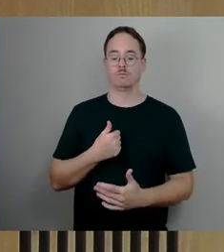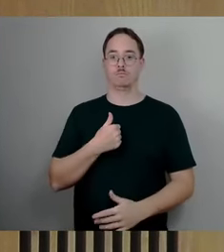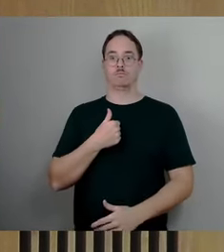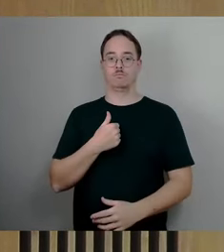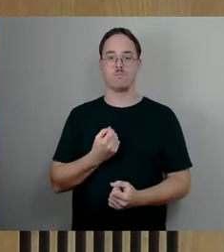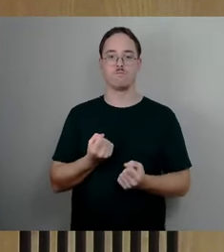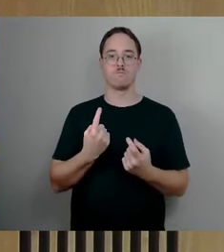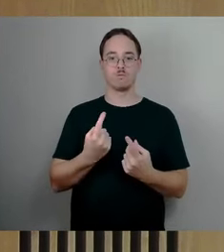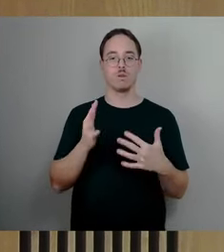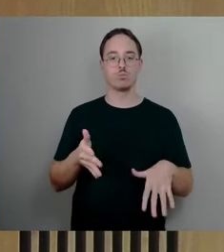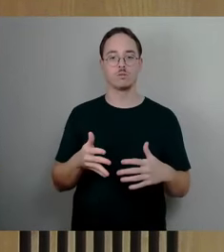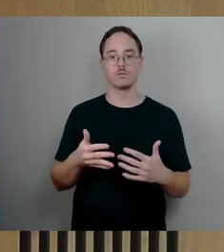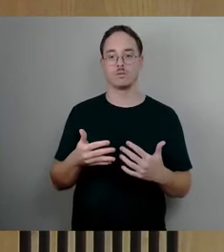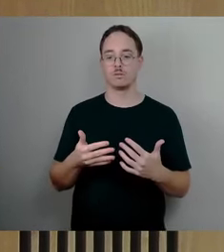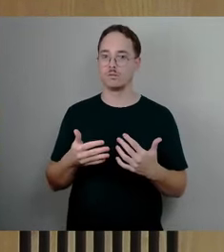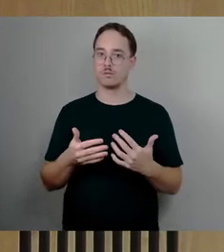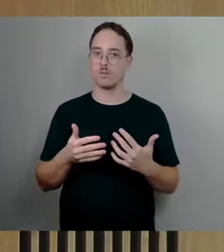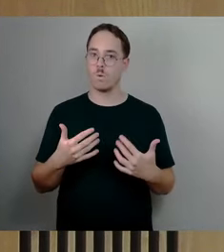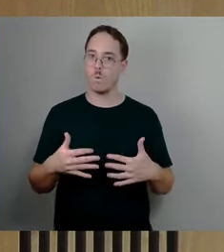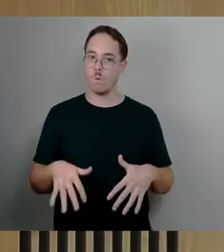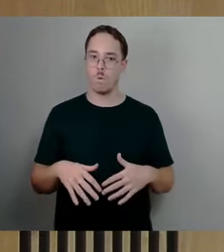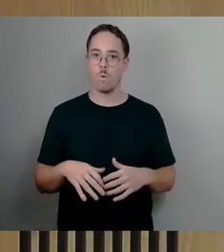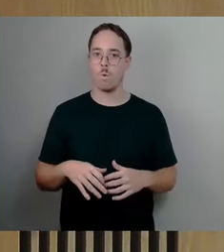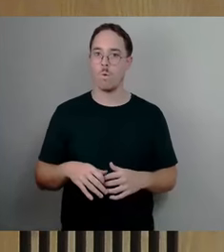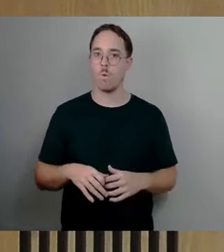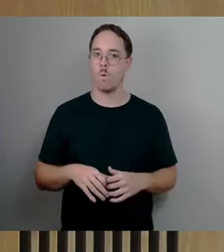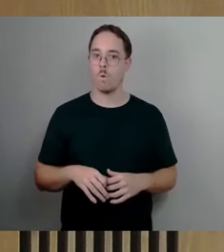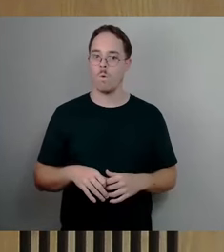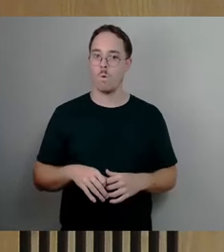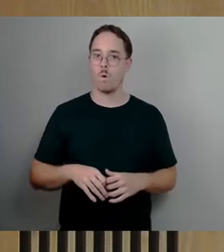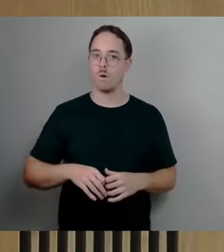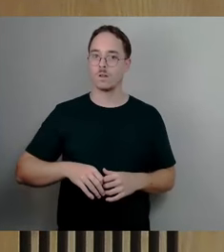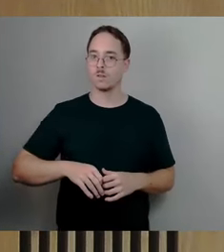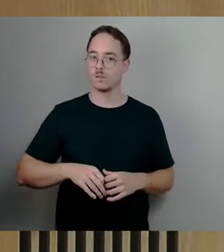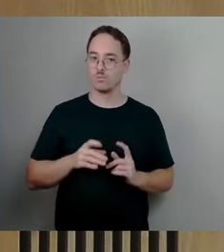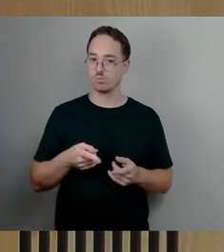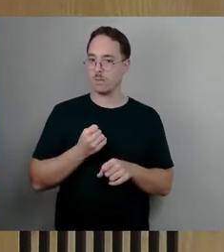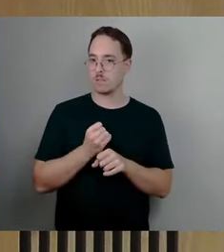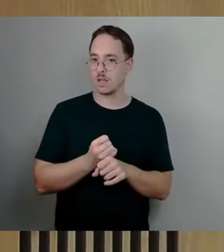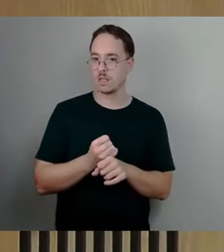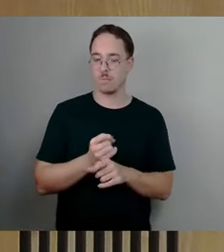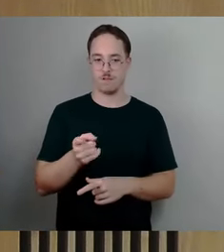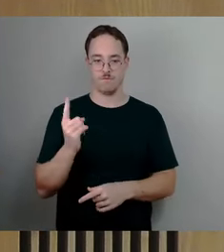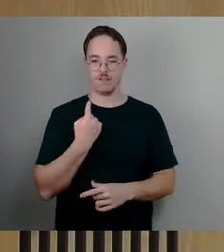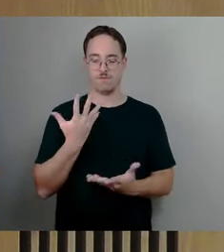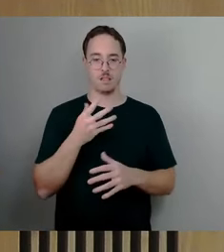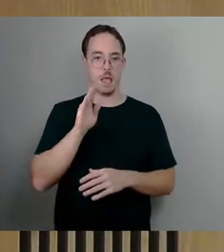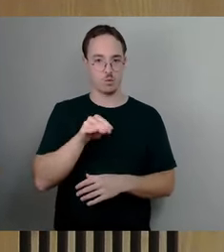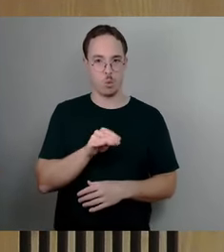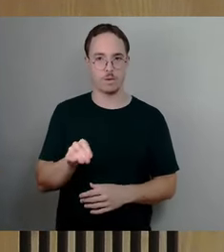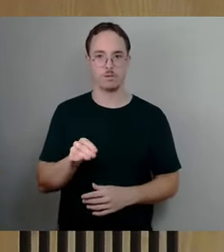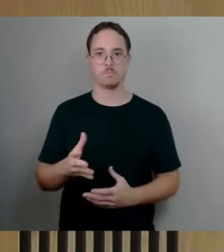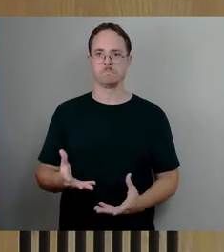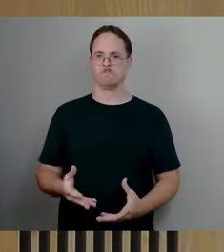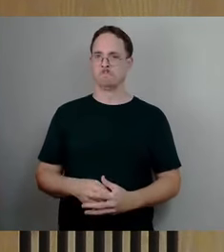betroffen ist und einen Querschnittsverlust der Bewährung bereits zur Folge hatte. In den Bauausschusssitzungen wurden von Seiten